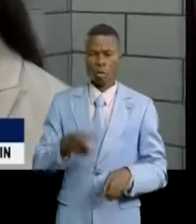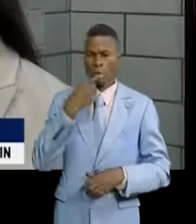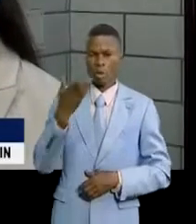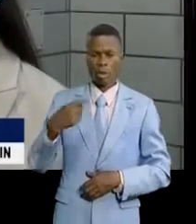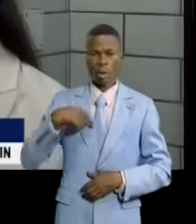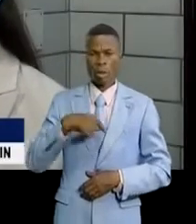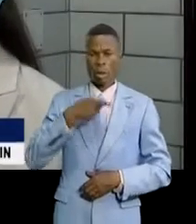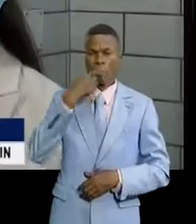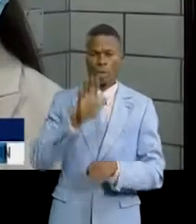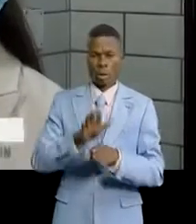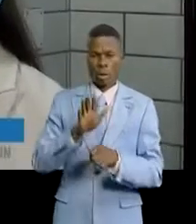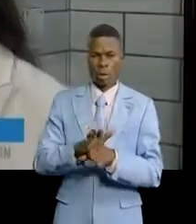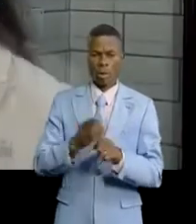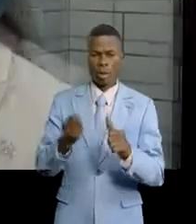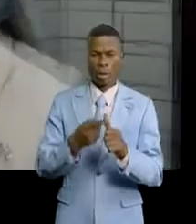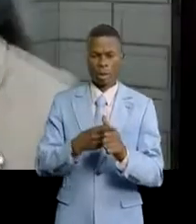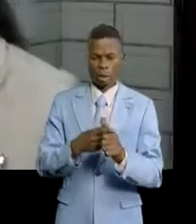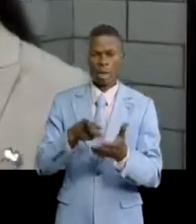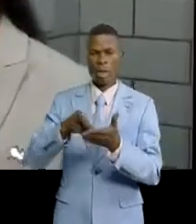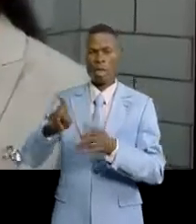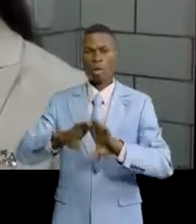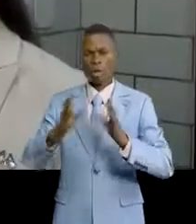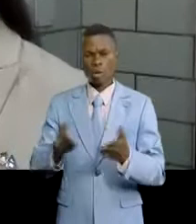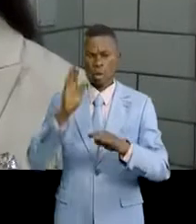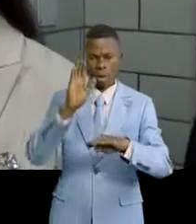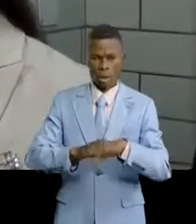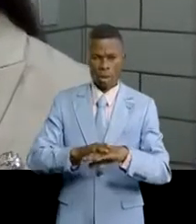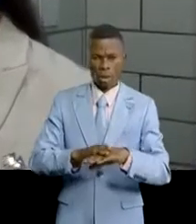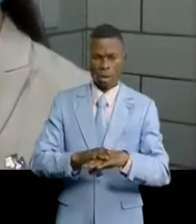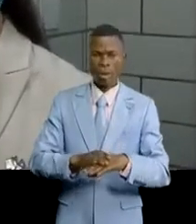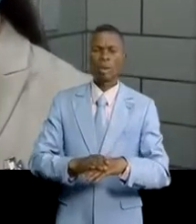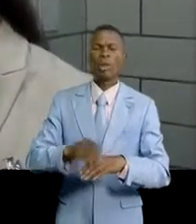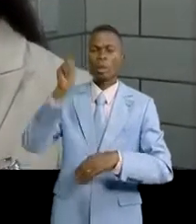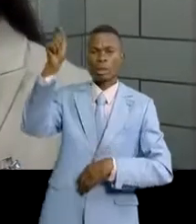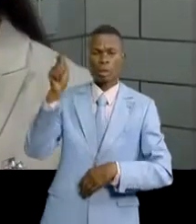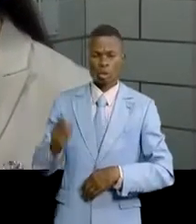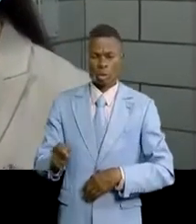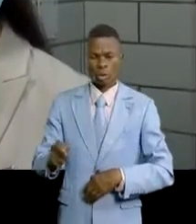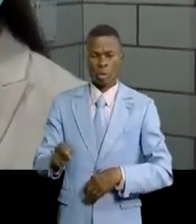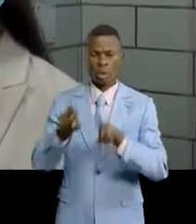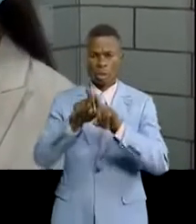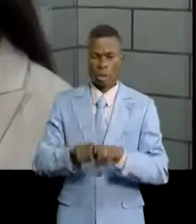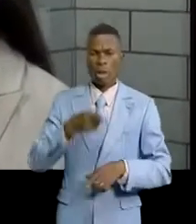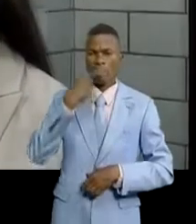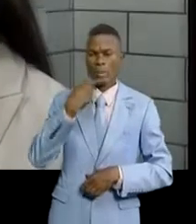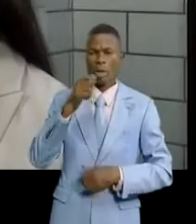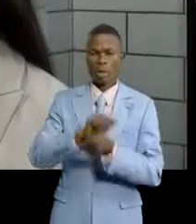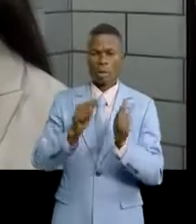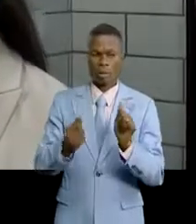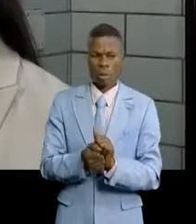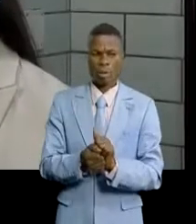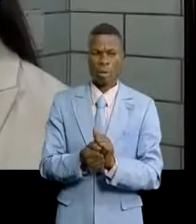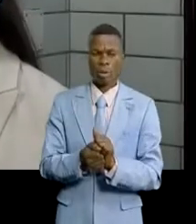avons particulièrement parlé de la rédivabilité qui toucherait les forces de sécurité Nous avons aussi évoqué le cas de